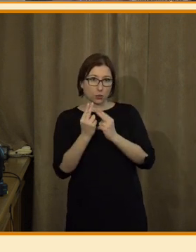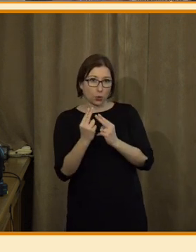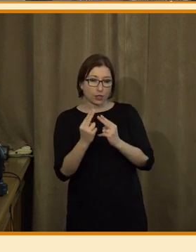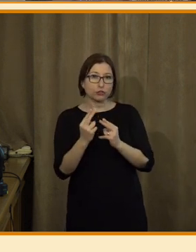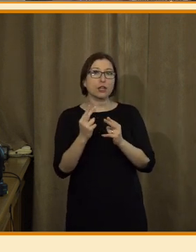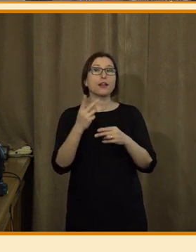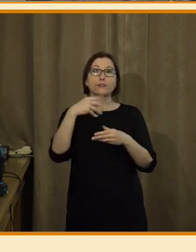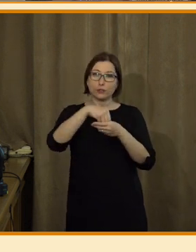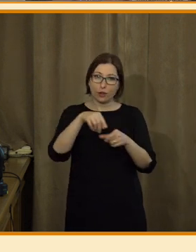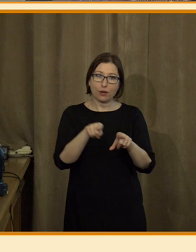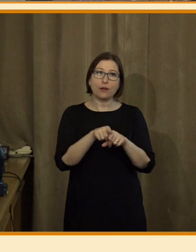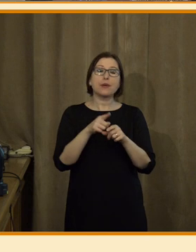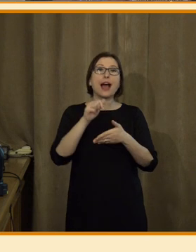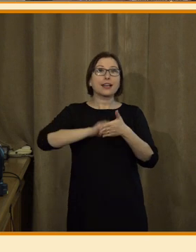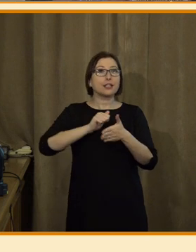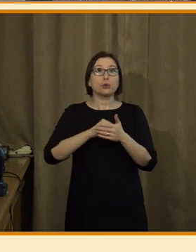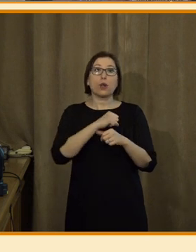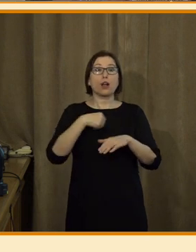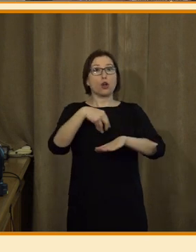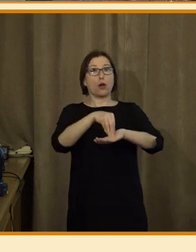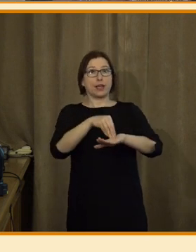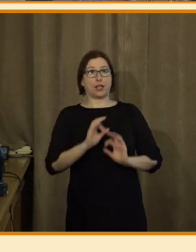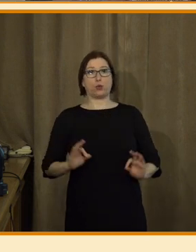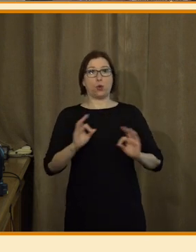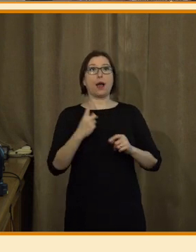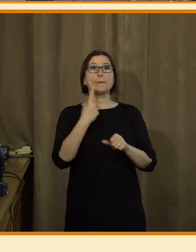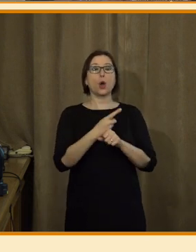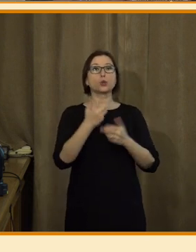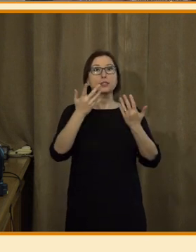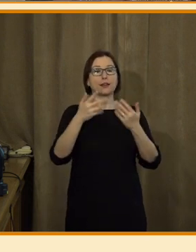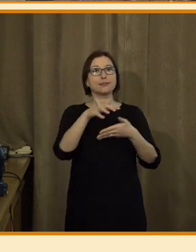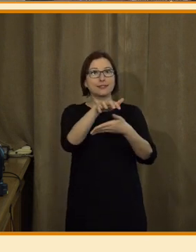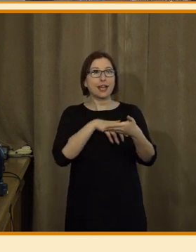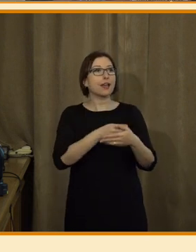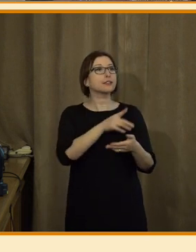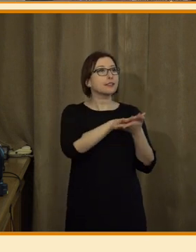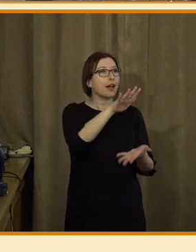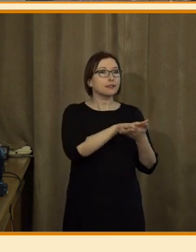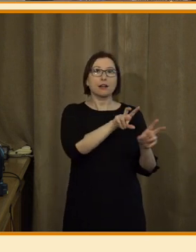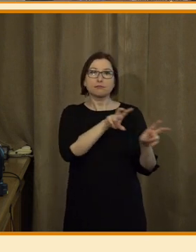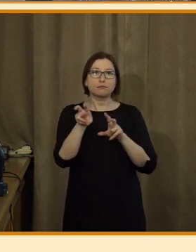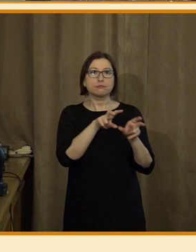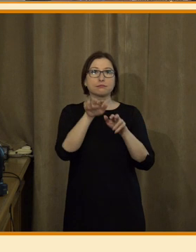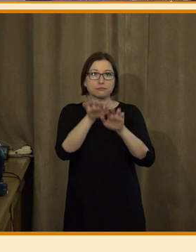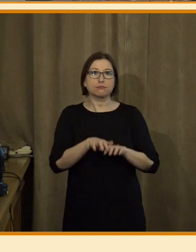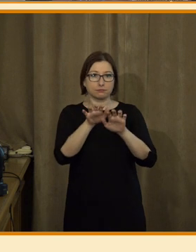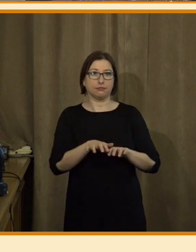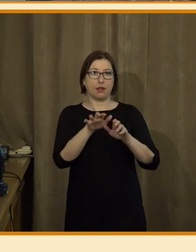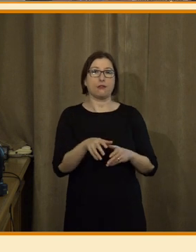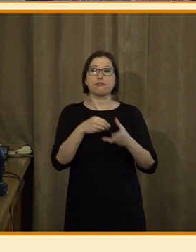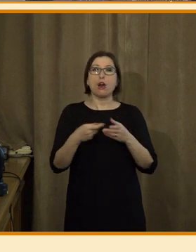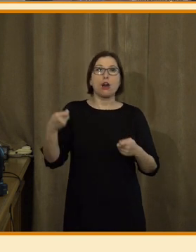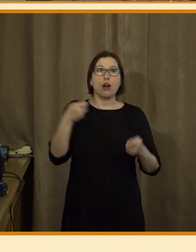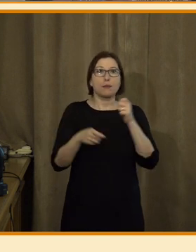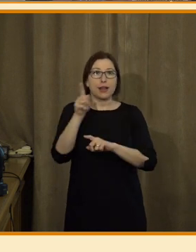důležitý prvek je ten, že agentura sama nekomentuje. Jsou to prostě do textu převedená tvrdá data, relativně nižší